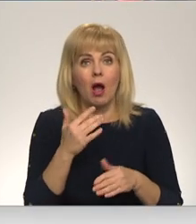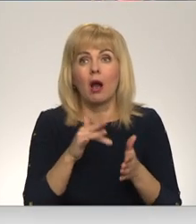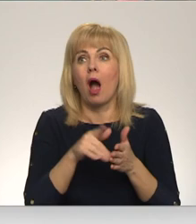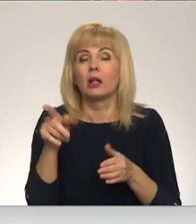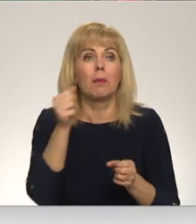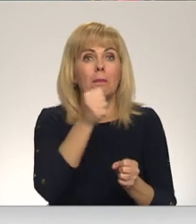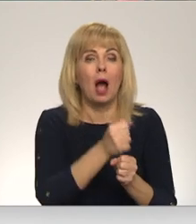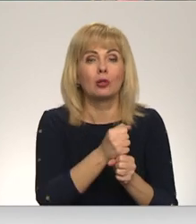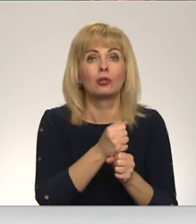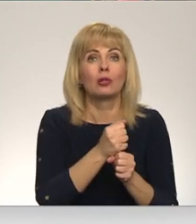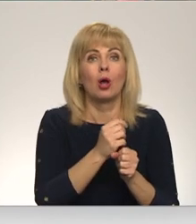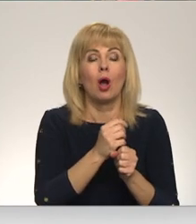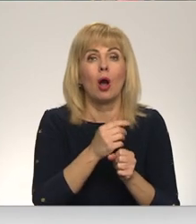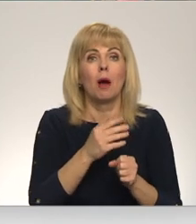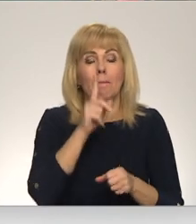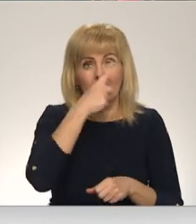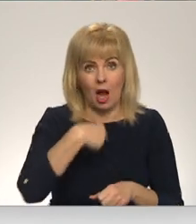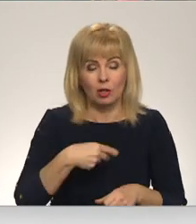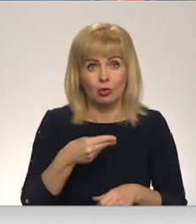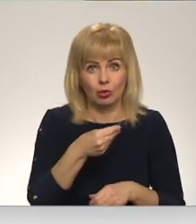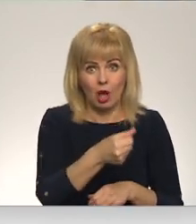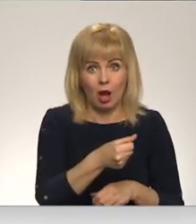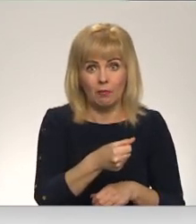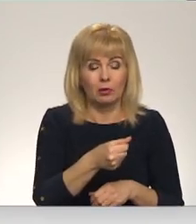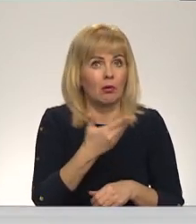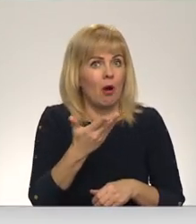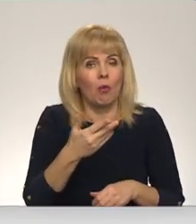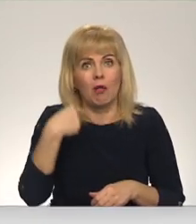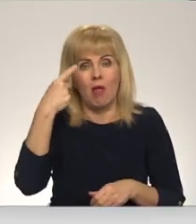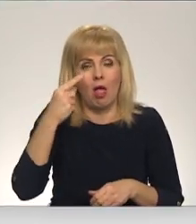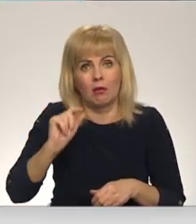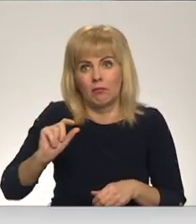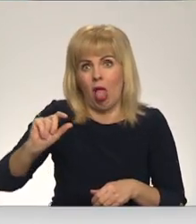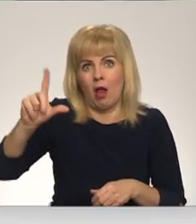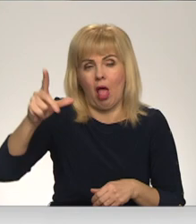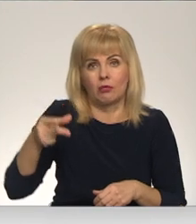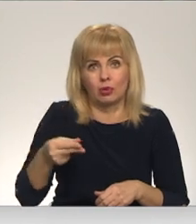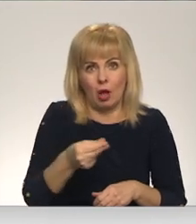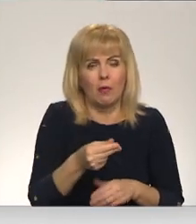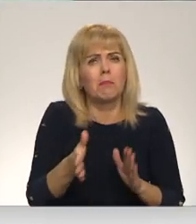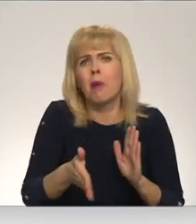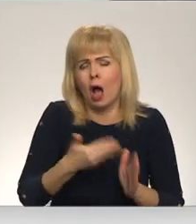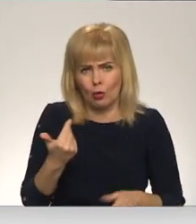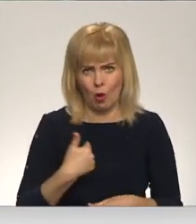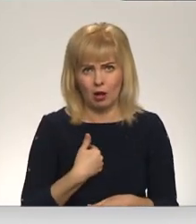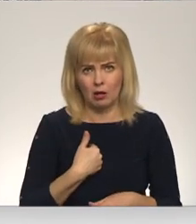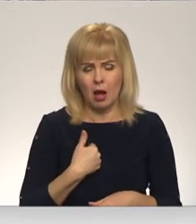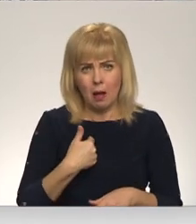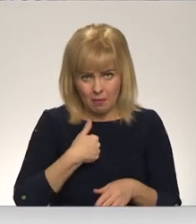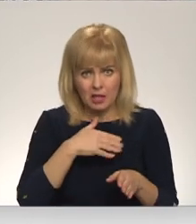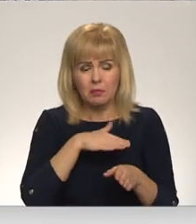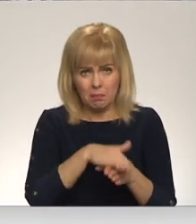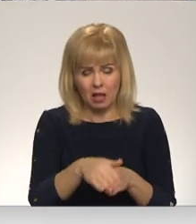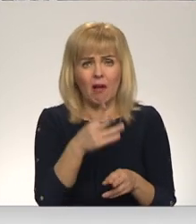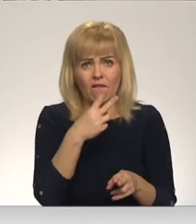pagasti mums prasa samaksu, kaut kādu mistiski lielu vēl samaksu. Par ko? Par to, ka mēs pildam